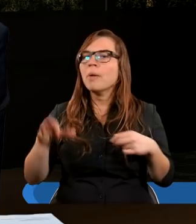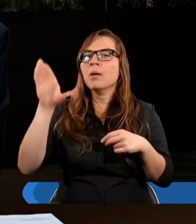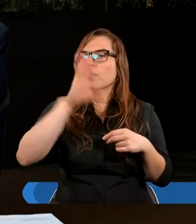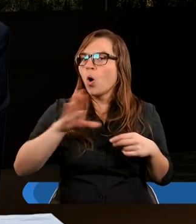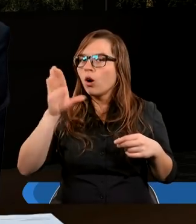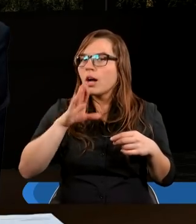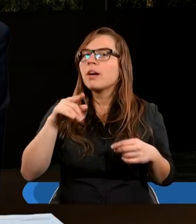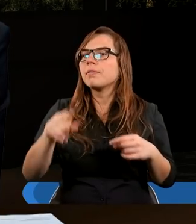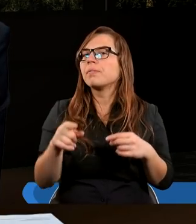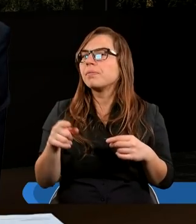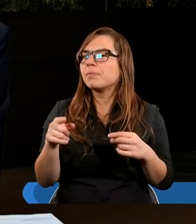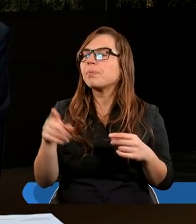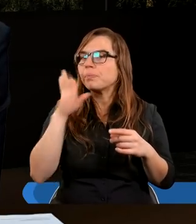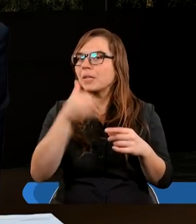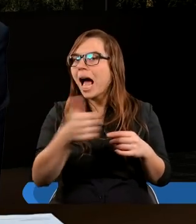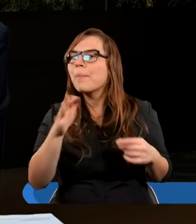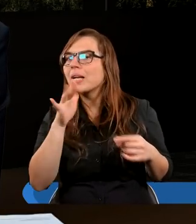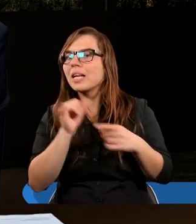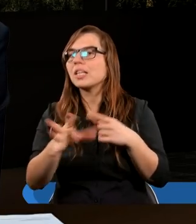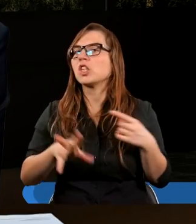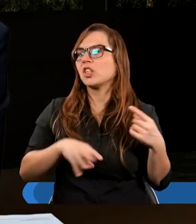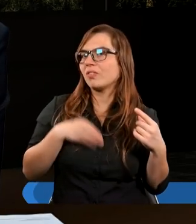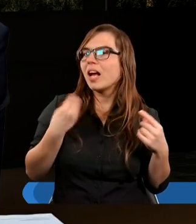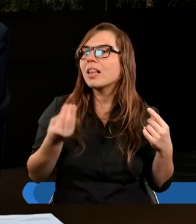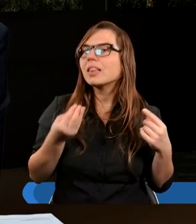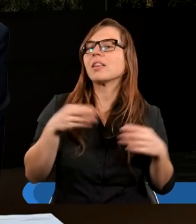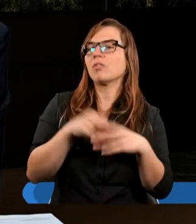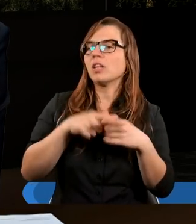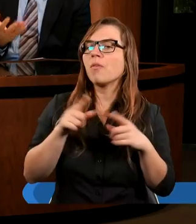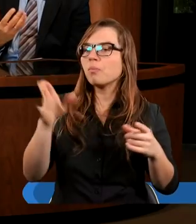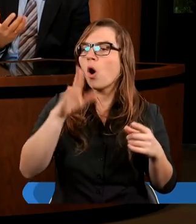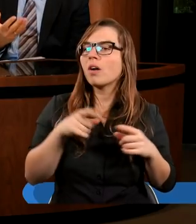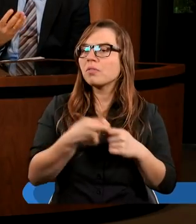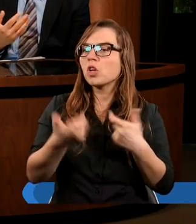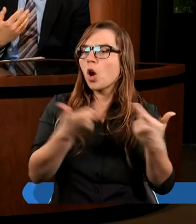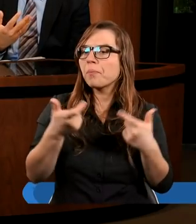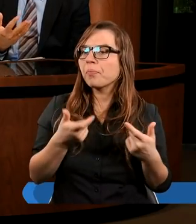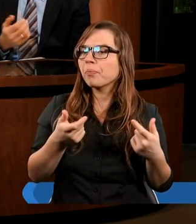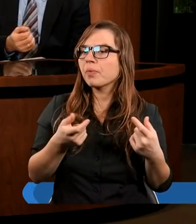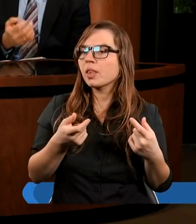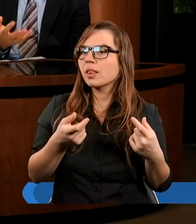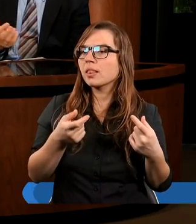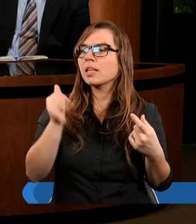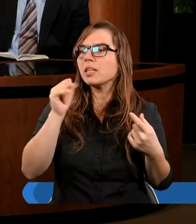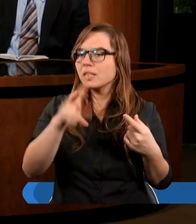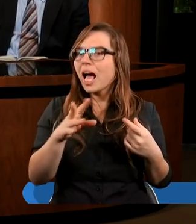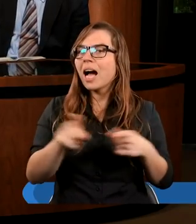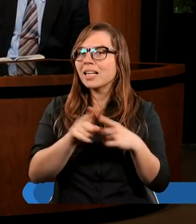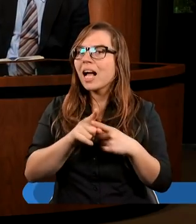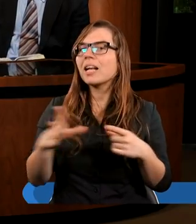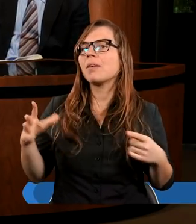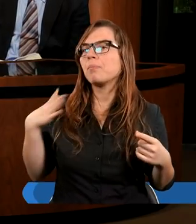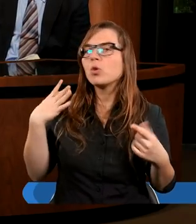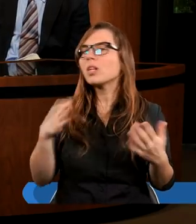samo kraj. Czyli sam Izrael jest święty, dlatego, że tam jest obecność Pana Boga. Takie zrozumienie nawet do dnia dzisiejszego. I tak też było